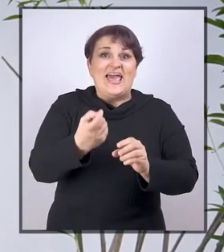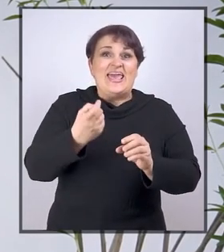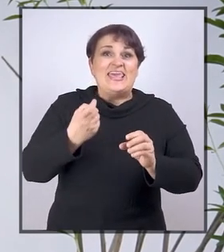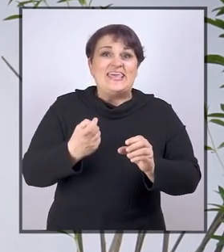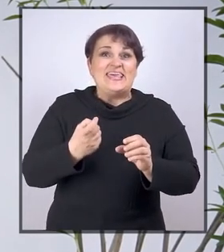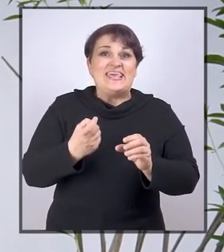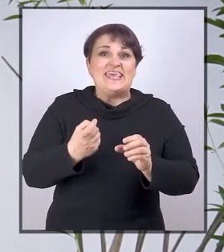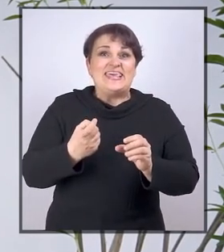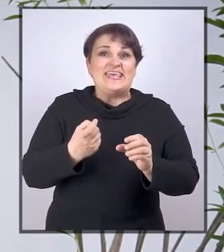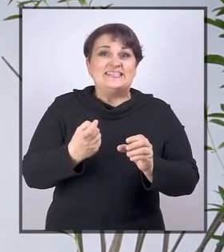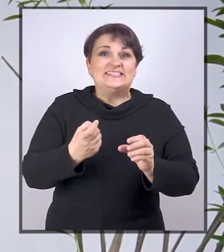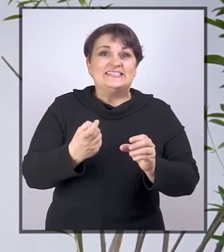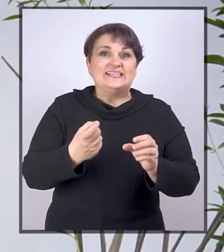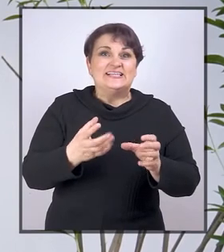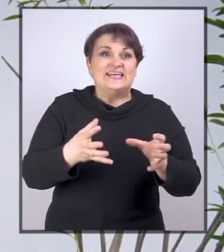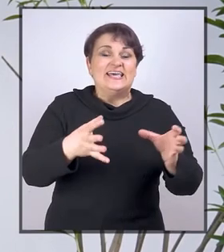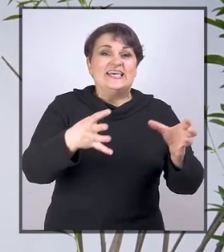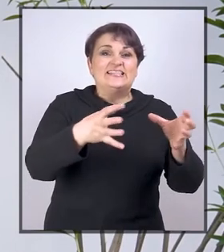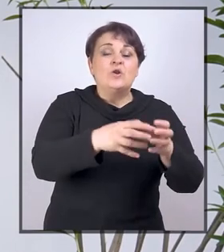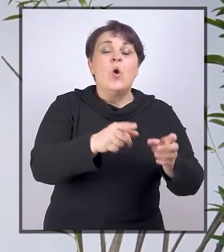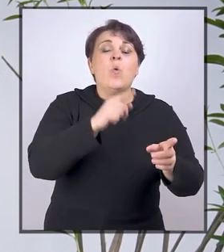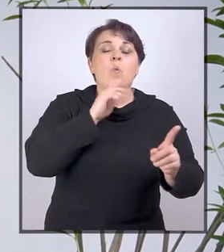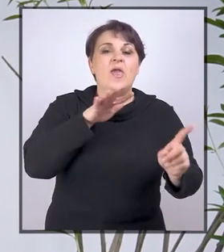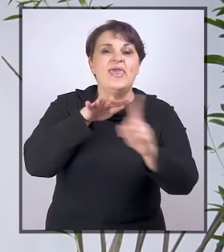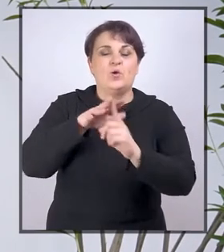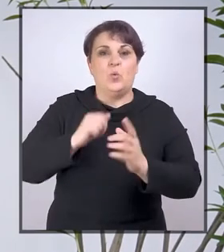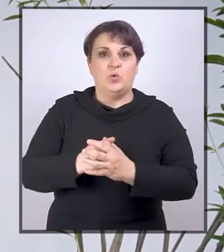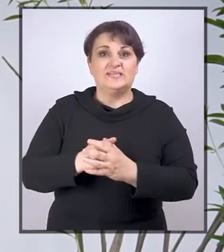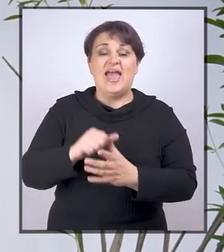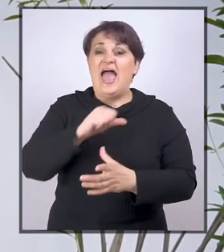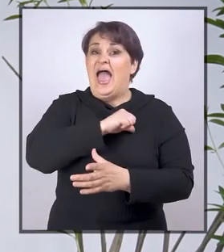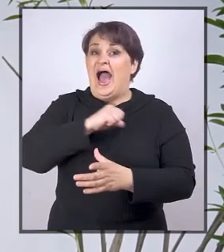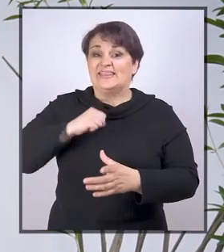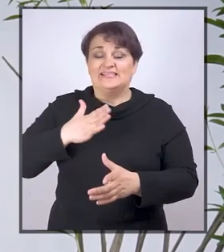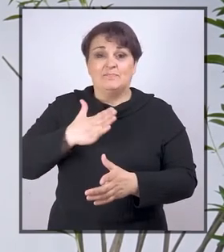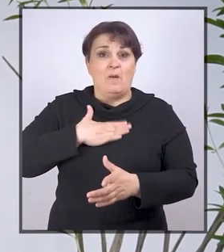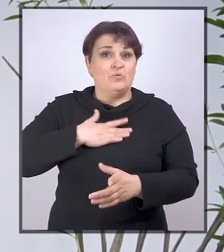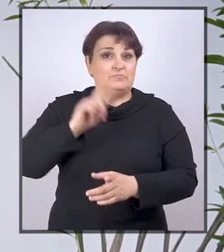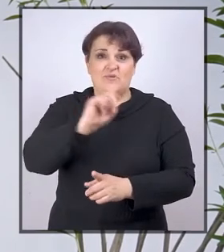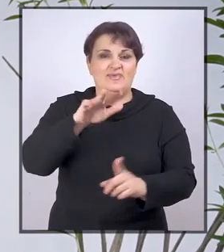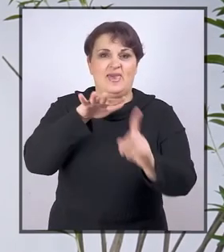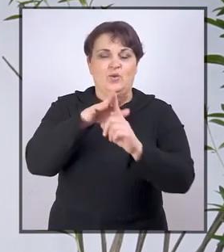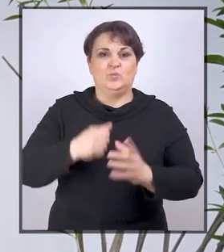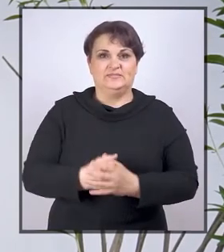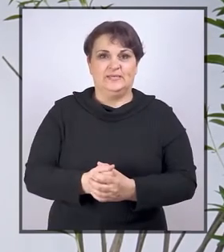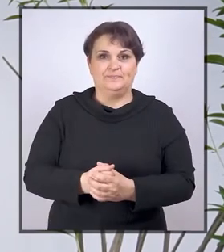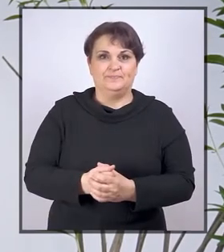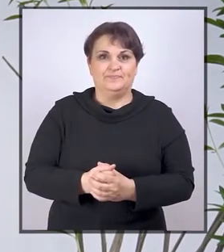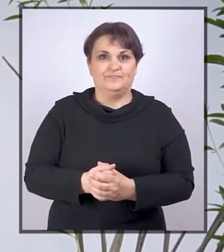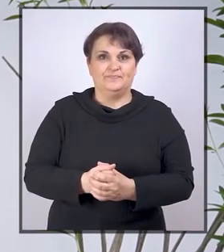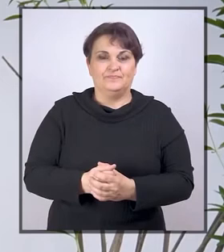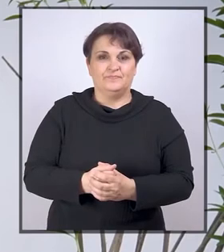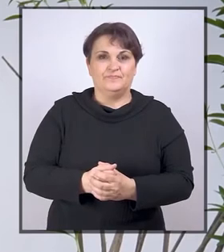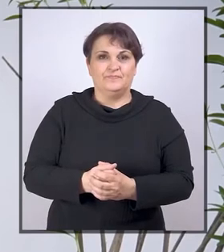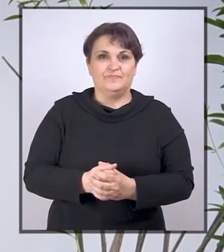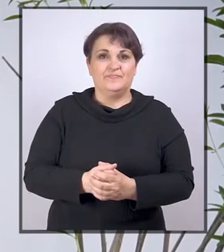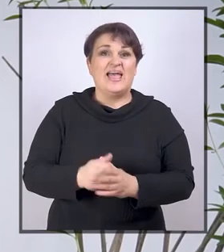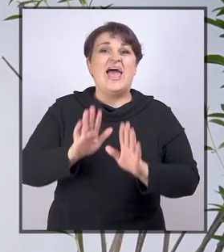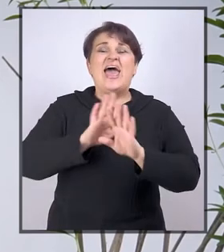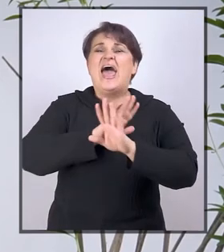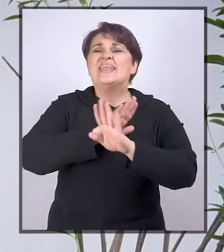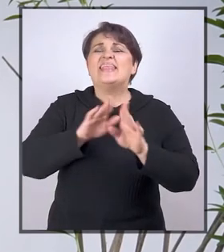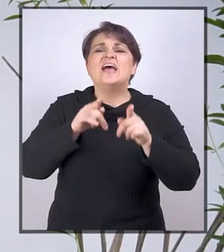segregacije u inkluziju, a da sama po sebi nije inkluzija. Da